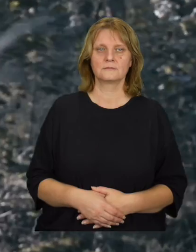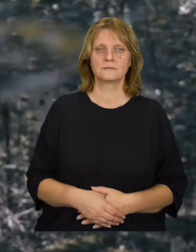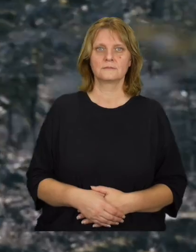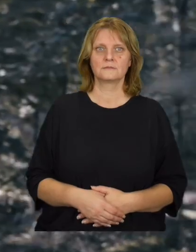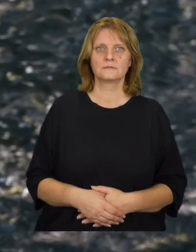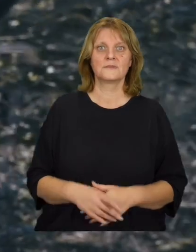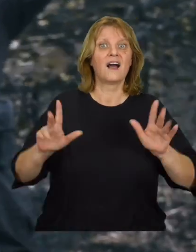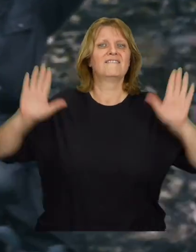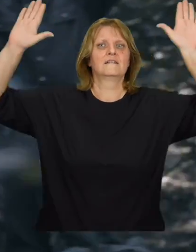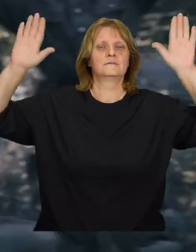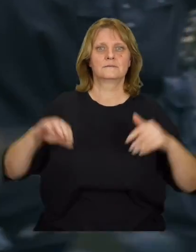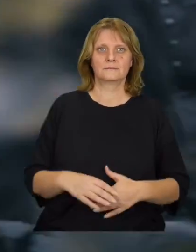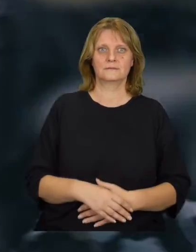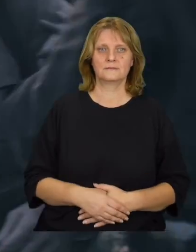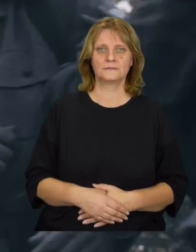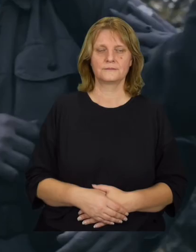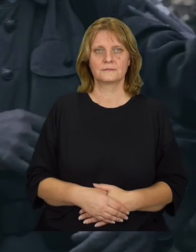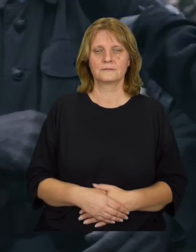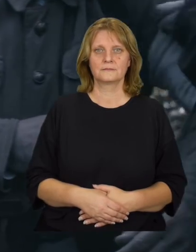Szybciej! Wyżej ręce!